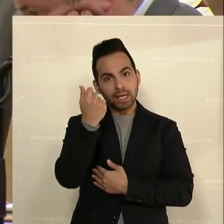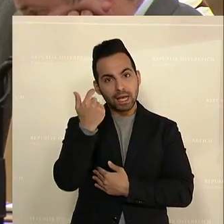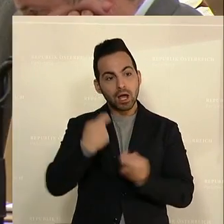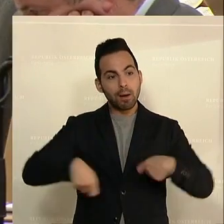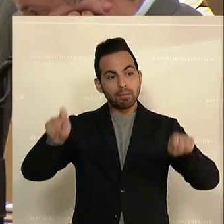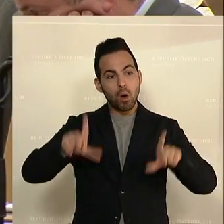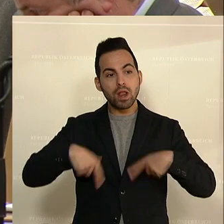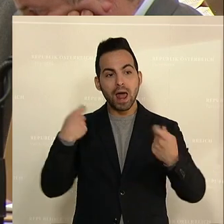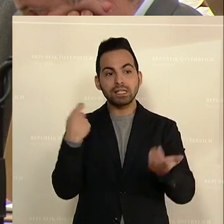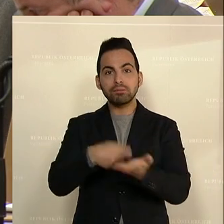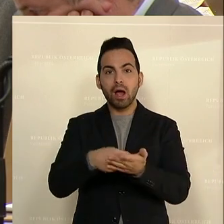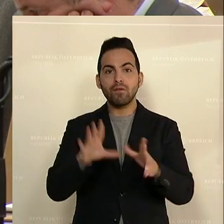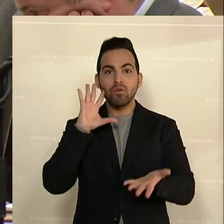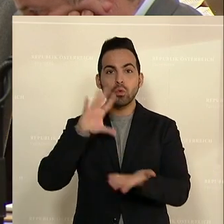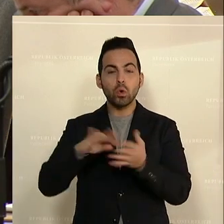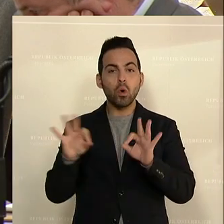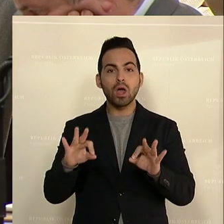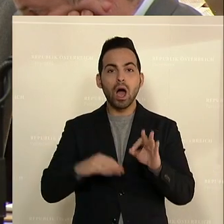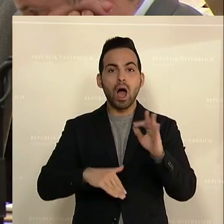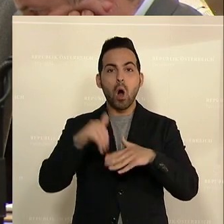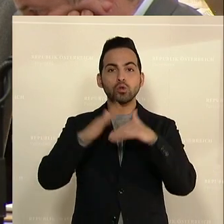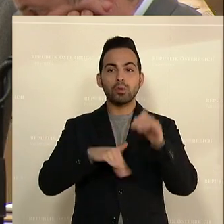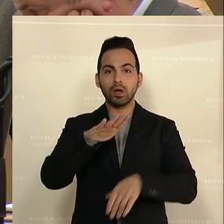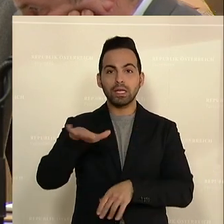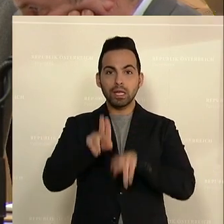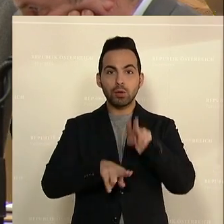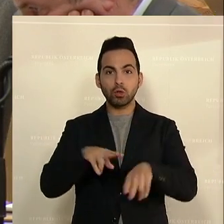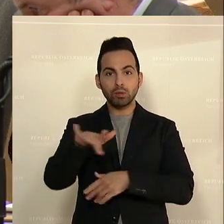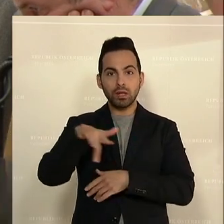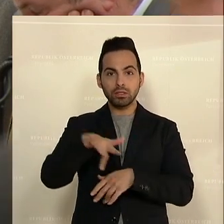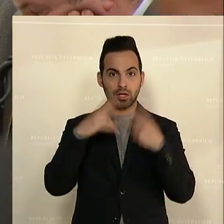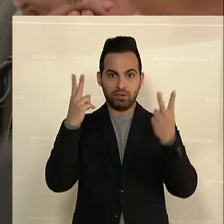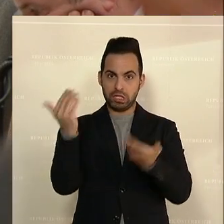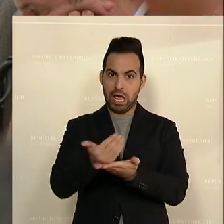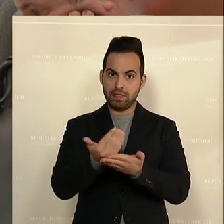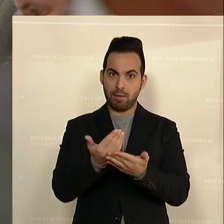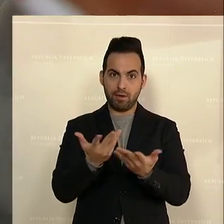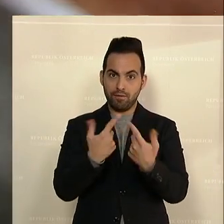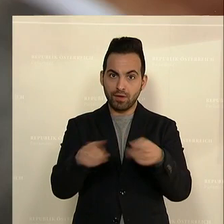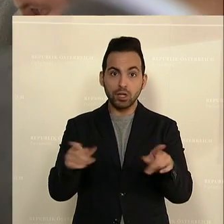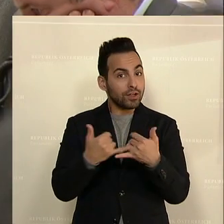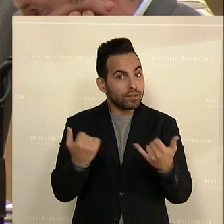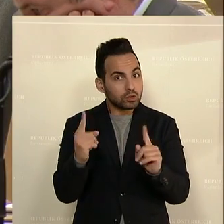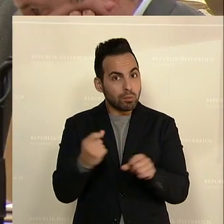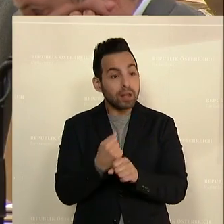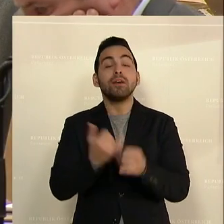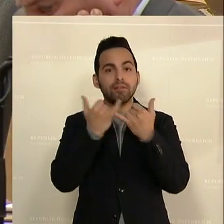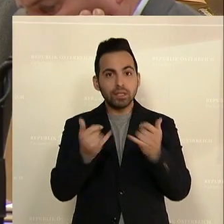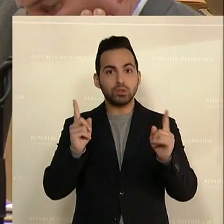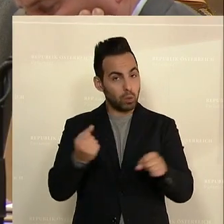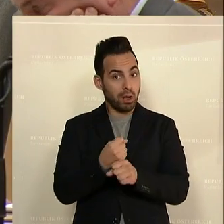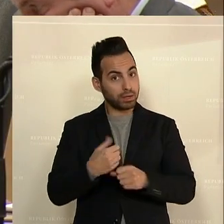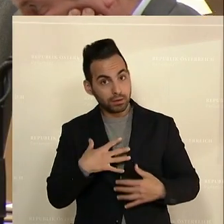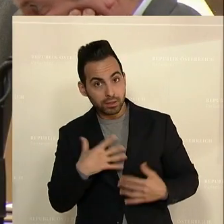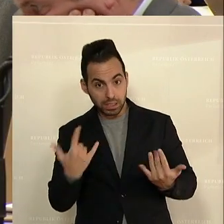Bau von leistbaren Wohnungen oder den Ausbau von Kinderbetreuungsplätzen, wenn hier eine wichtige Einnahmequelle wegfällt? Wie machen wir das? Wie machen wir